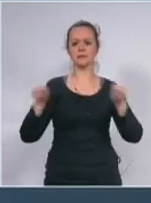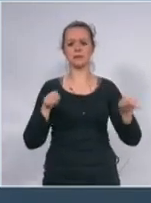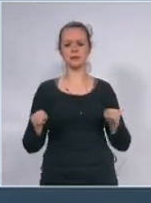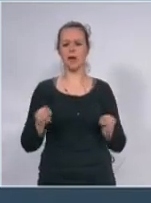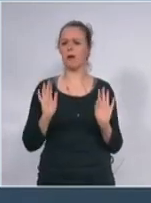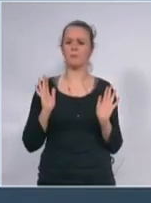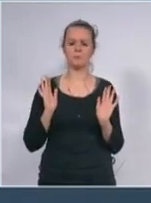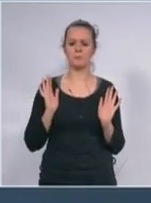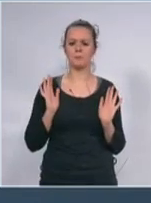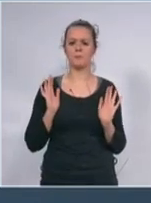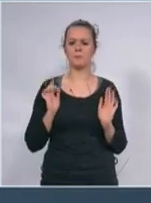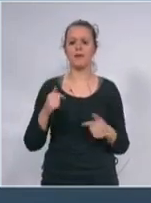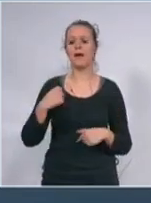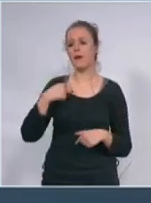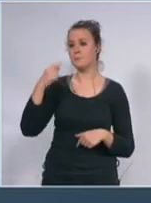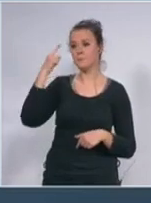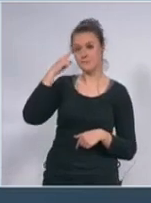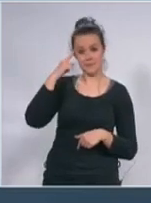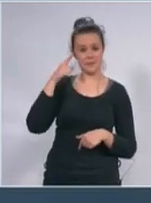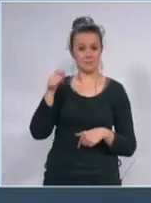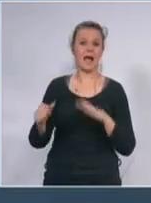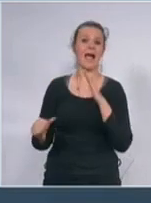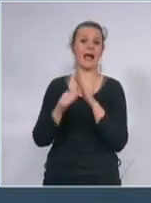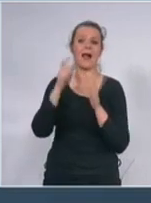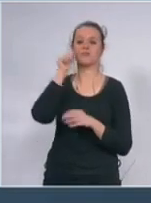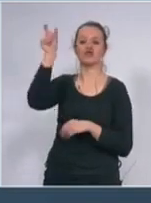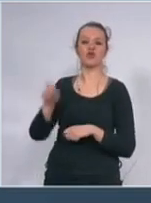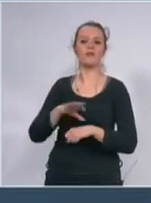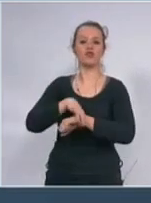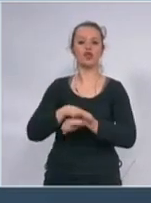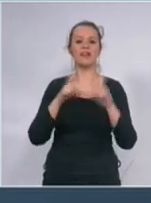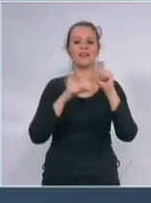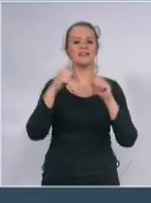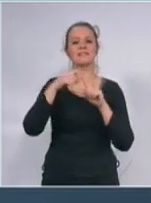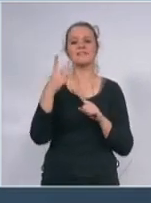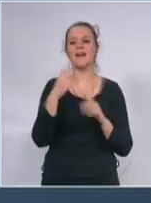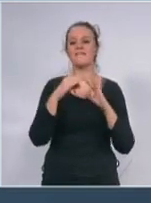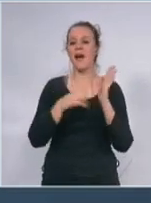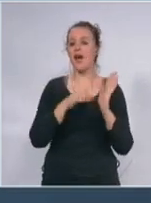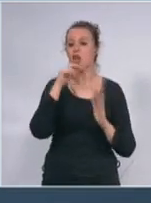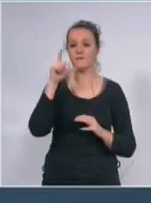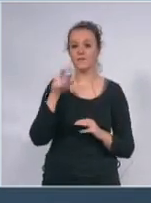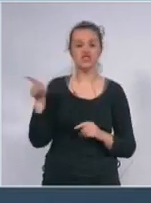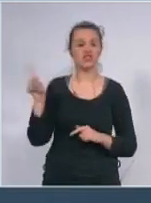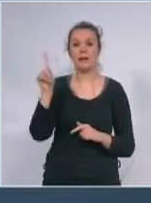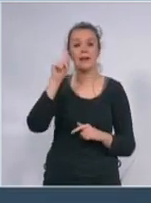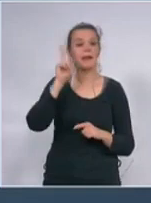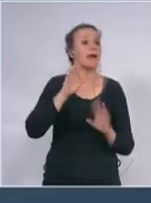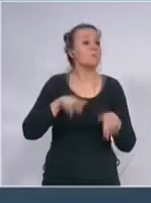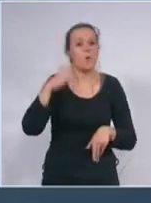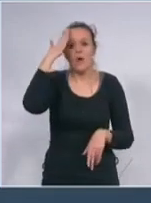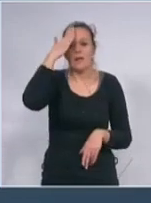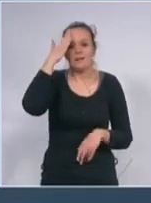ja mislim da Stevanović kao glavni čovjek kao glavni doktor nije ni sanjao da ćemo veliko respiratora da obezmedimo